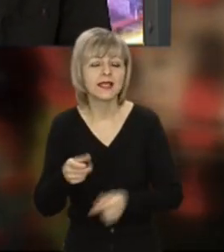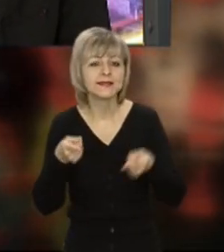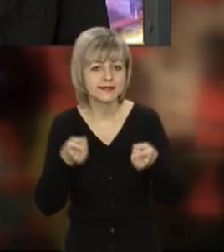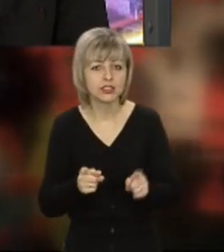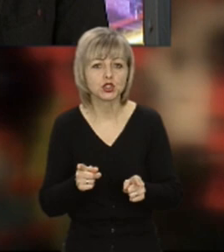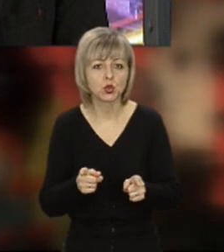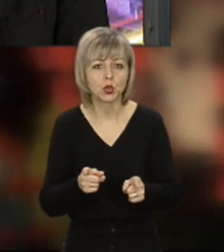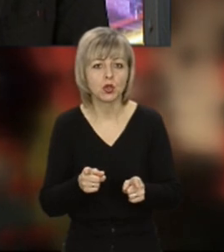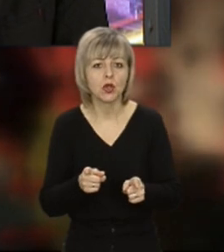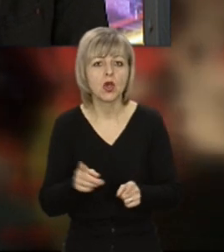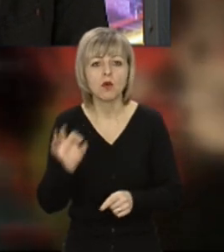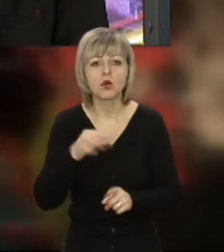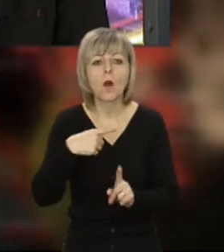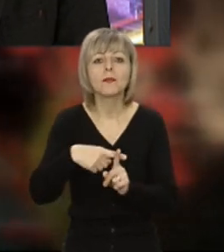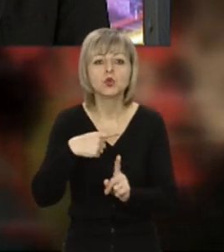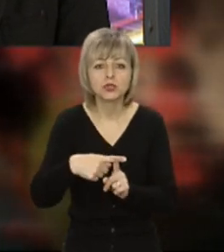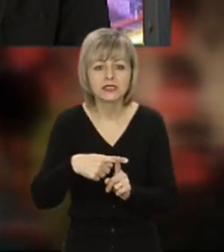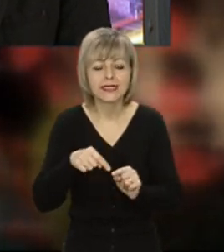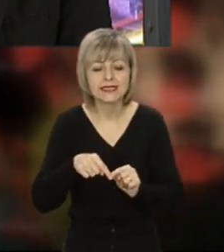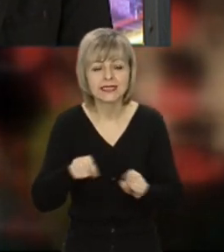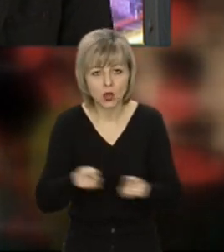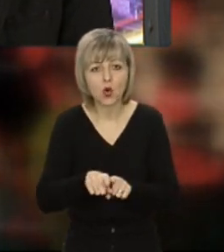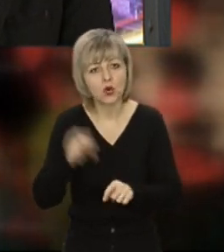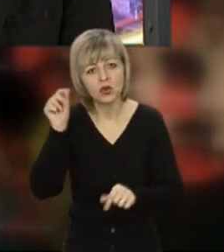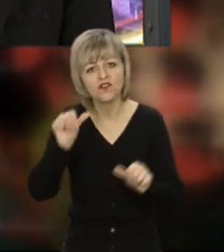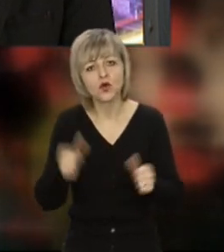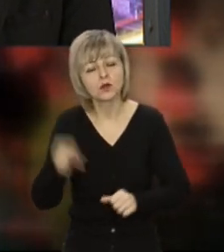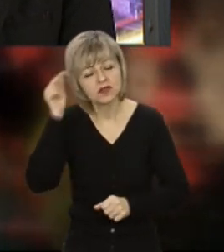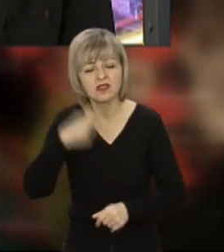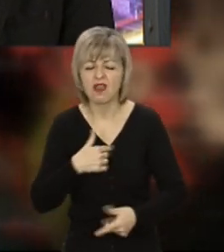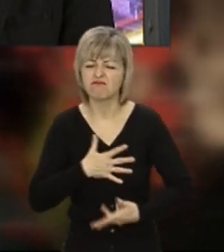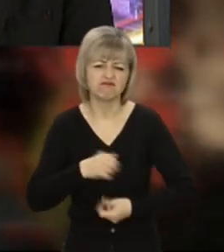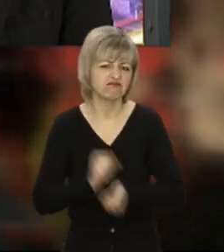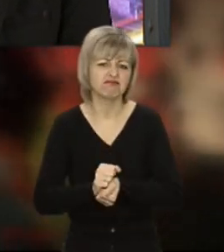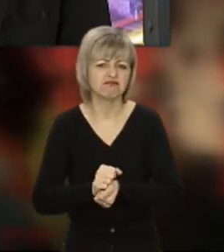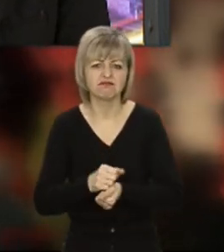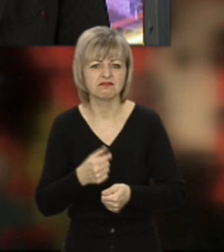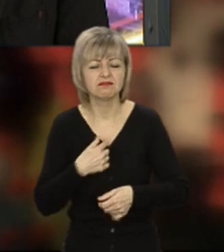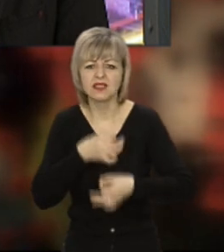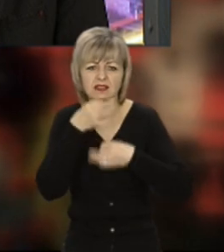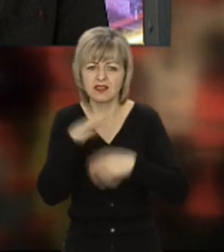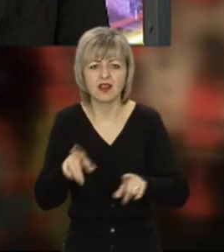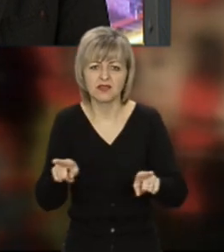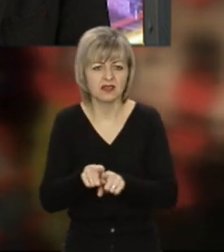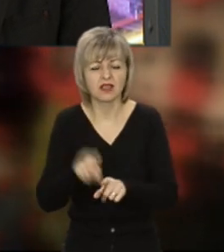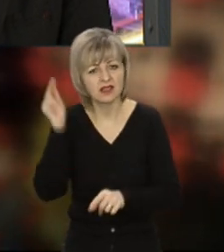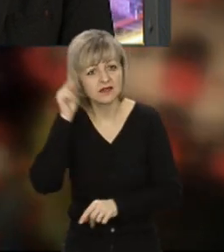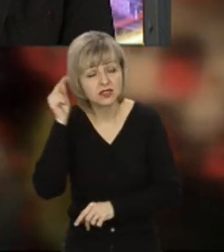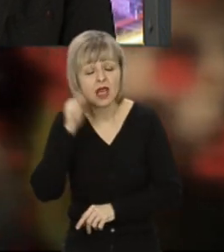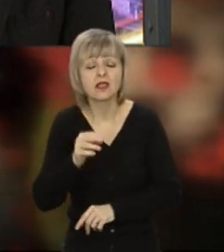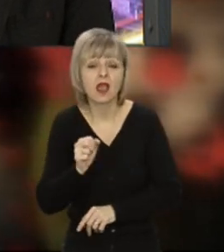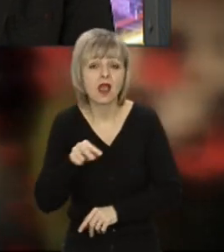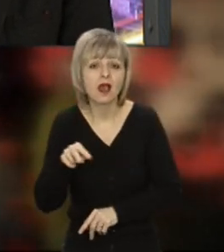щодо плюсів дистанційного навчання, хоча я категоричний неприхильник дистанційного навчання,